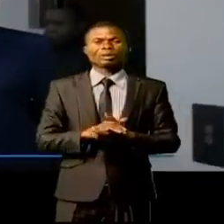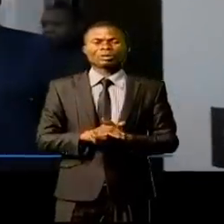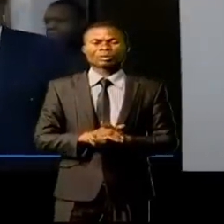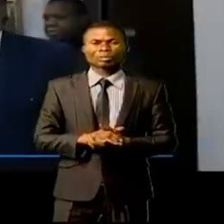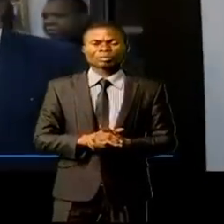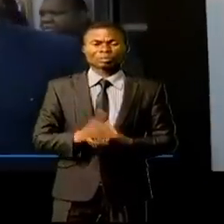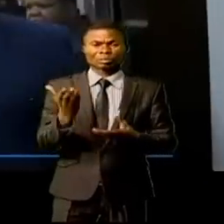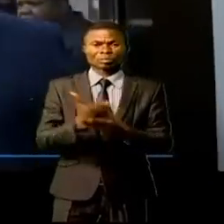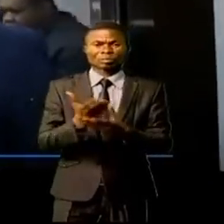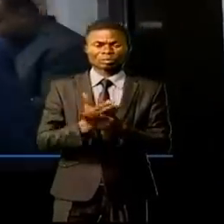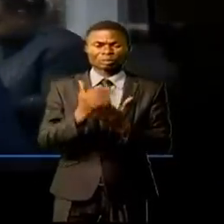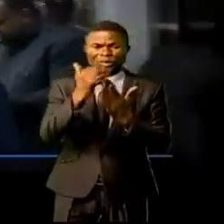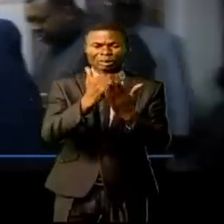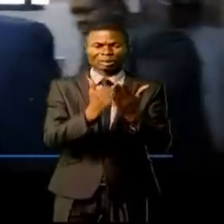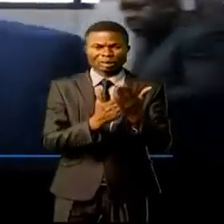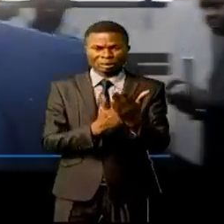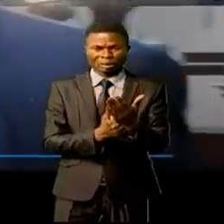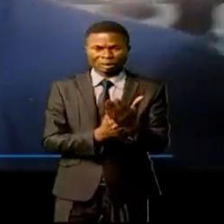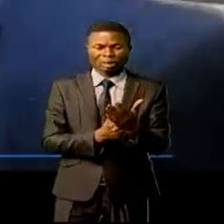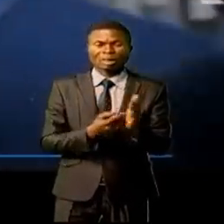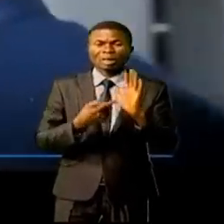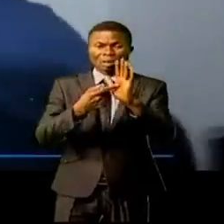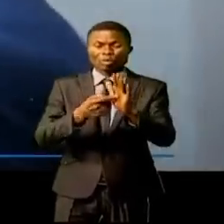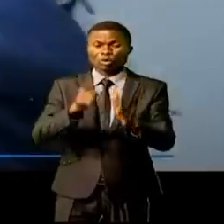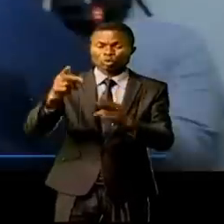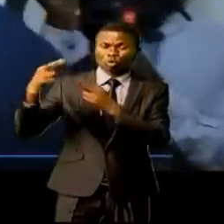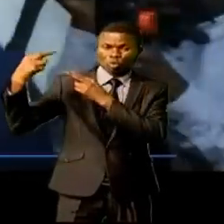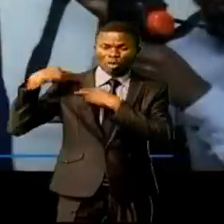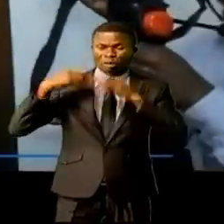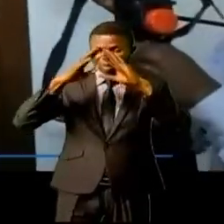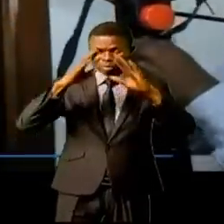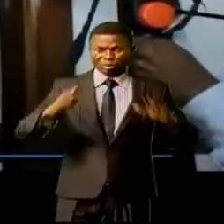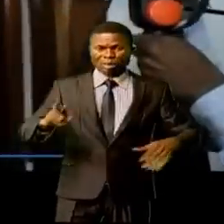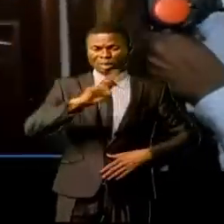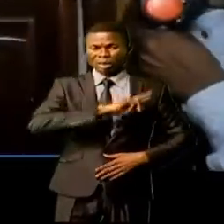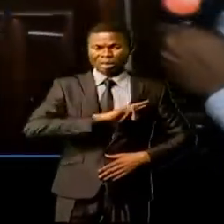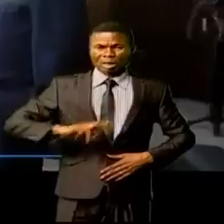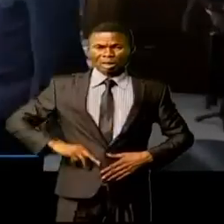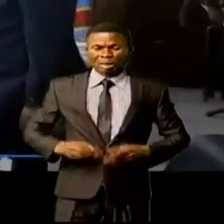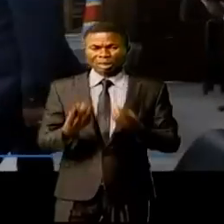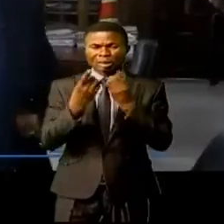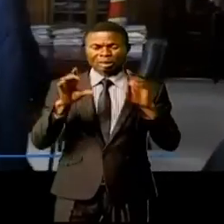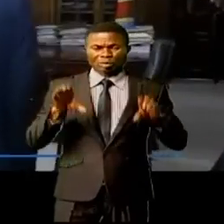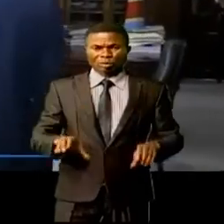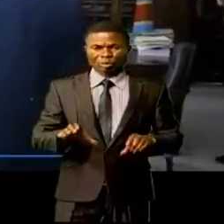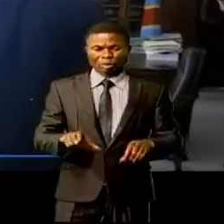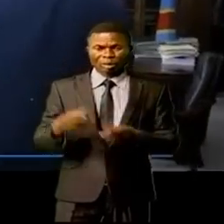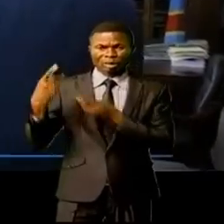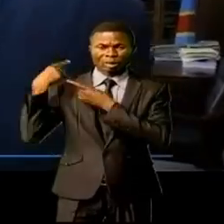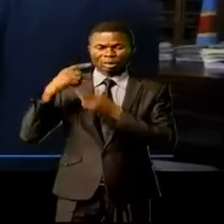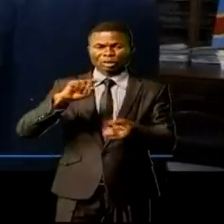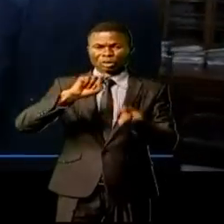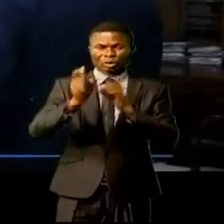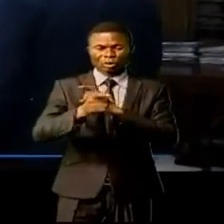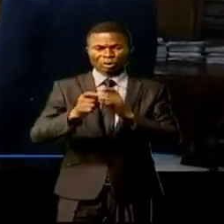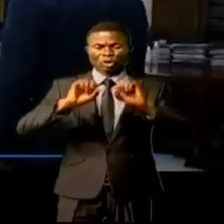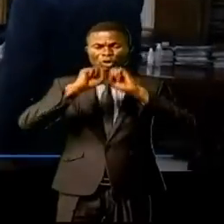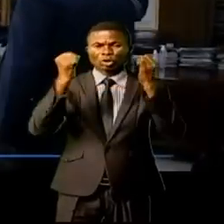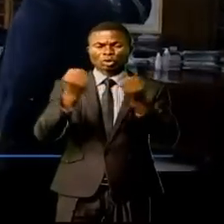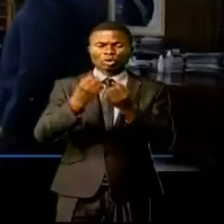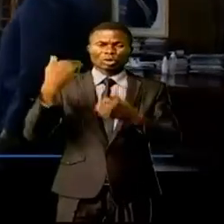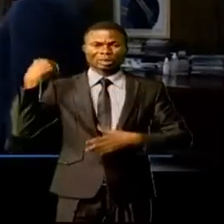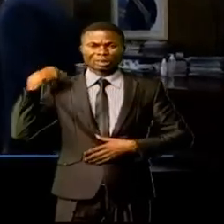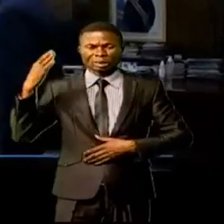certificat d'enregistrement atteste la propriété d'un immeuble en République démocratique du Congo. Depuis la transformation des entreprises publiques